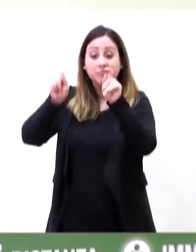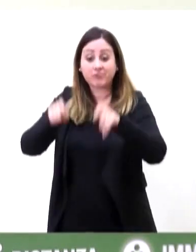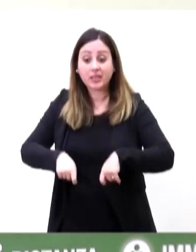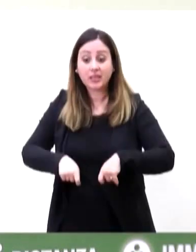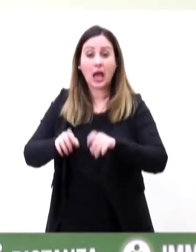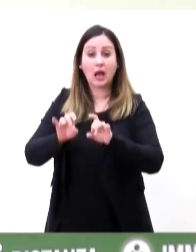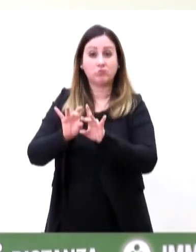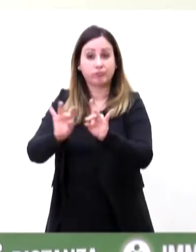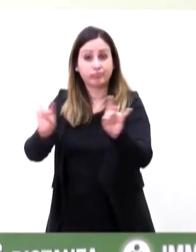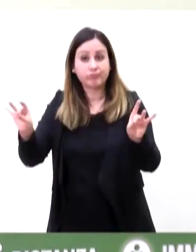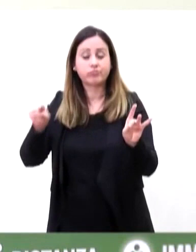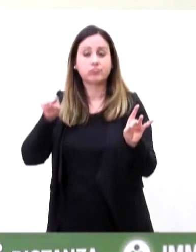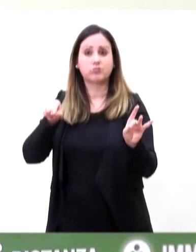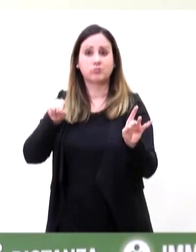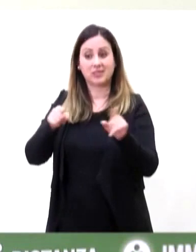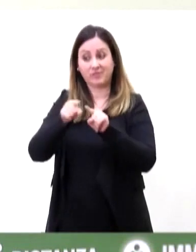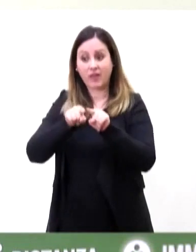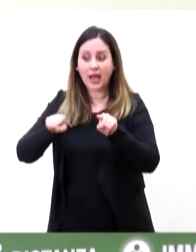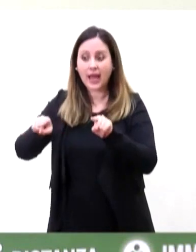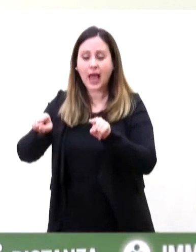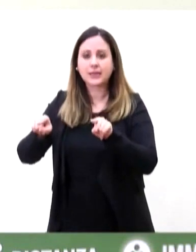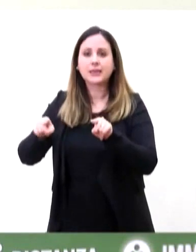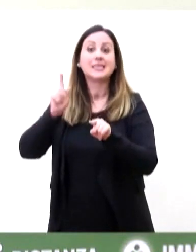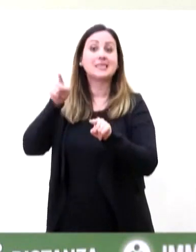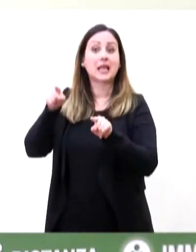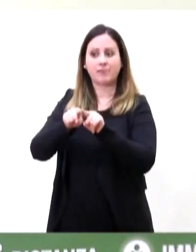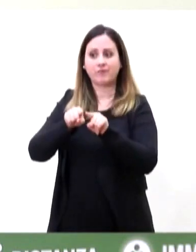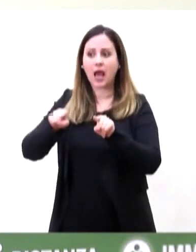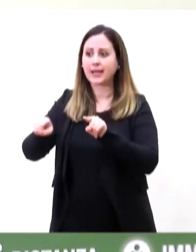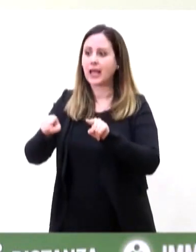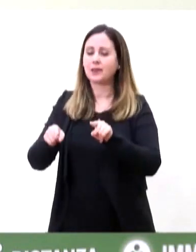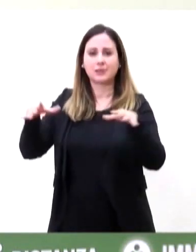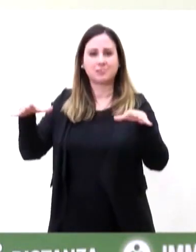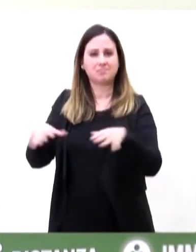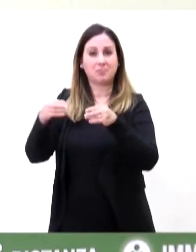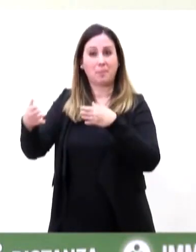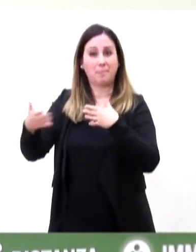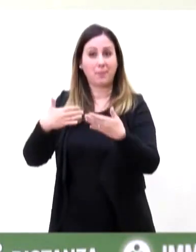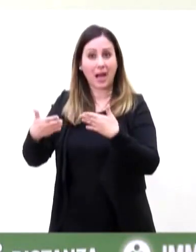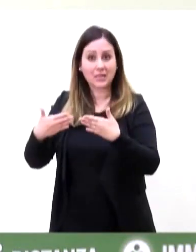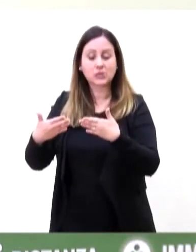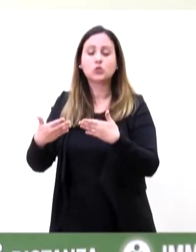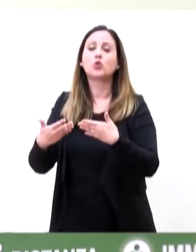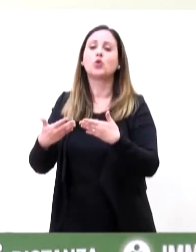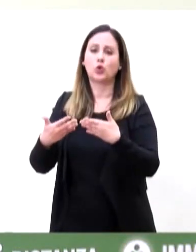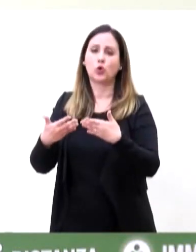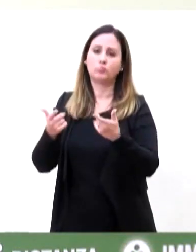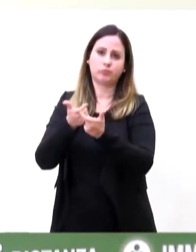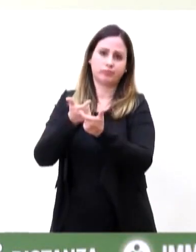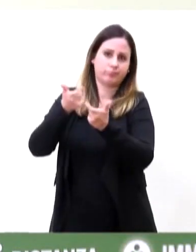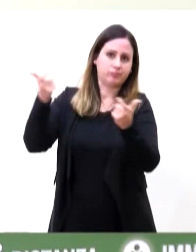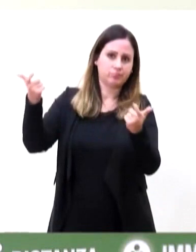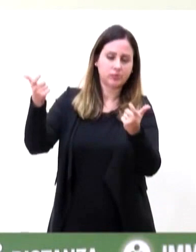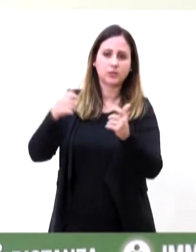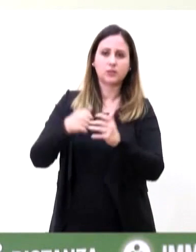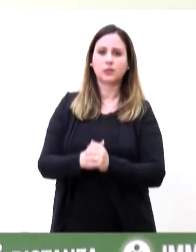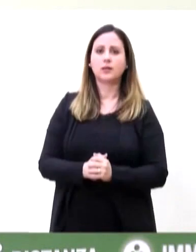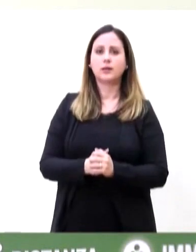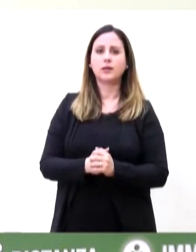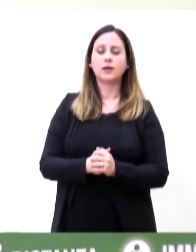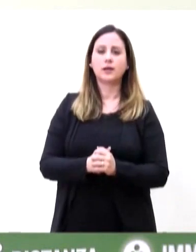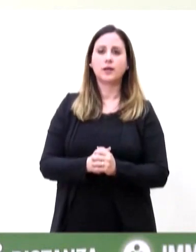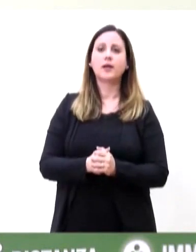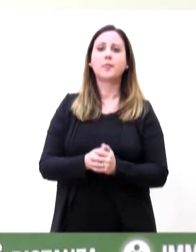precoce la data di introduzione della variante, il maggiore è stata la probabilità che si diffondesse. Perché questa variante fa correre più dei